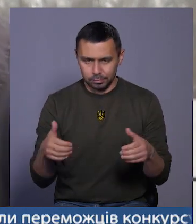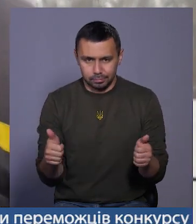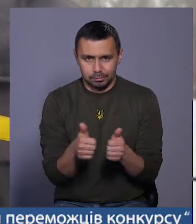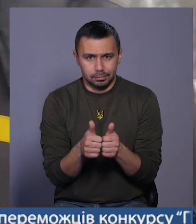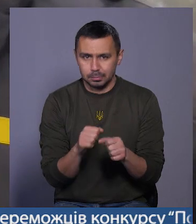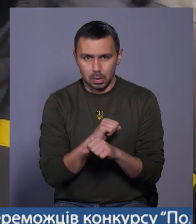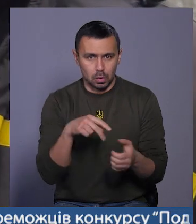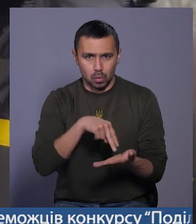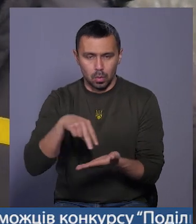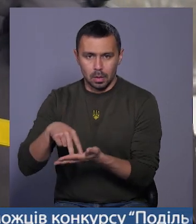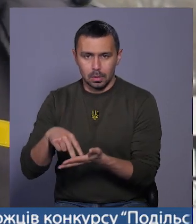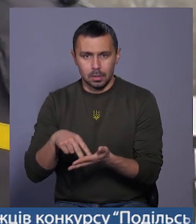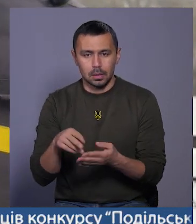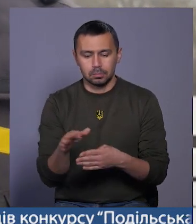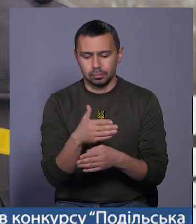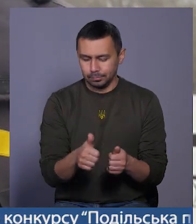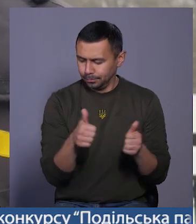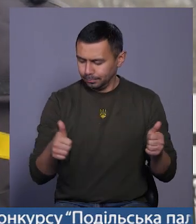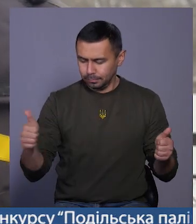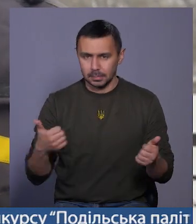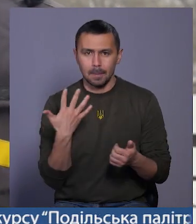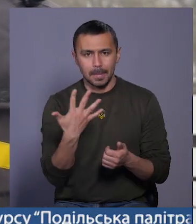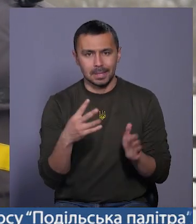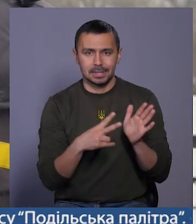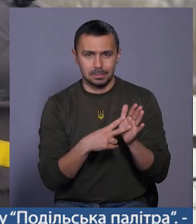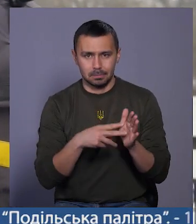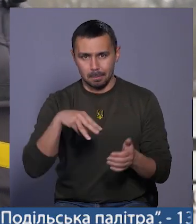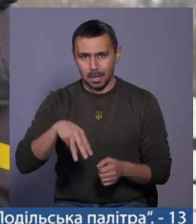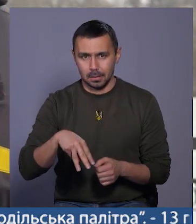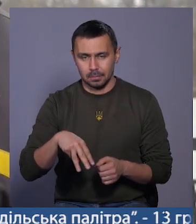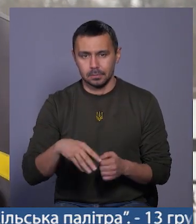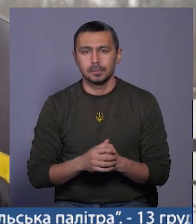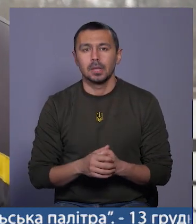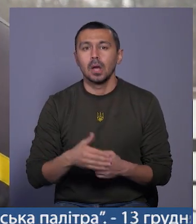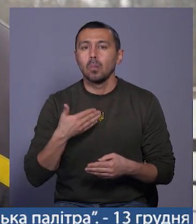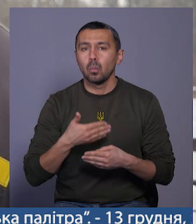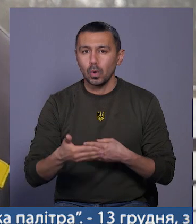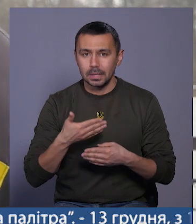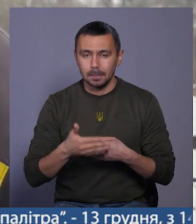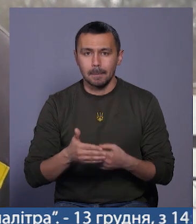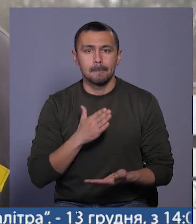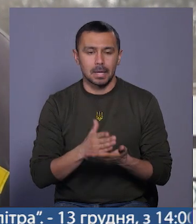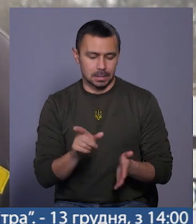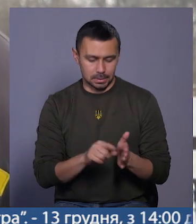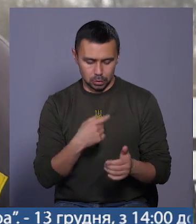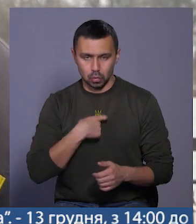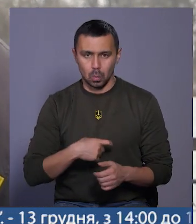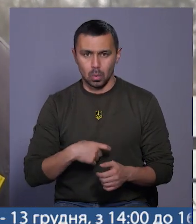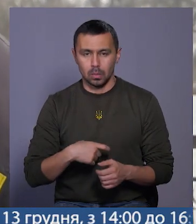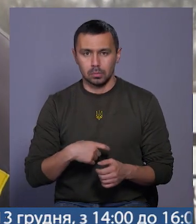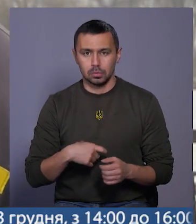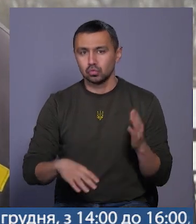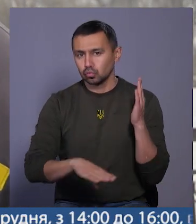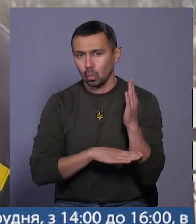щоб між рибалками було хоча б 5-7 метрів. Потім мати при собі плішню,